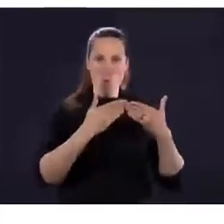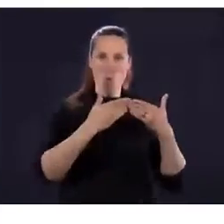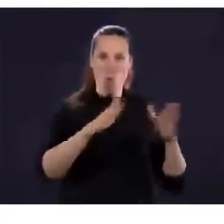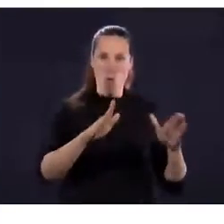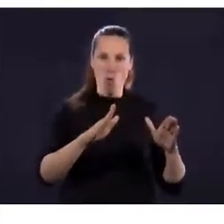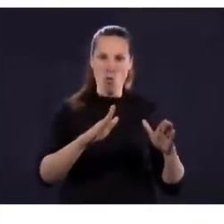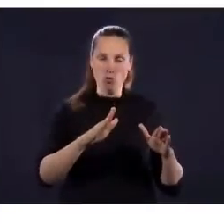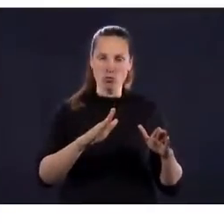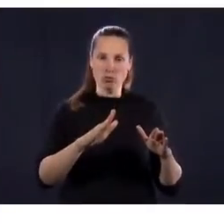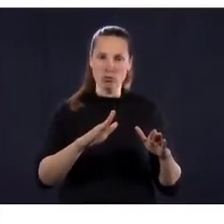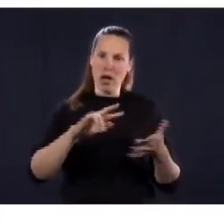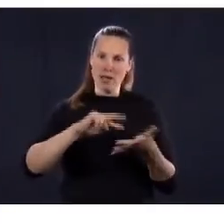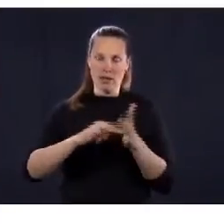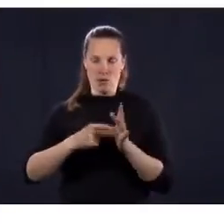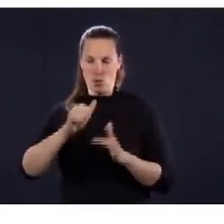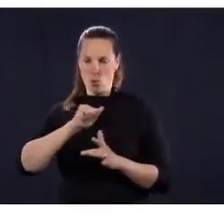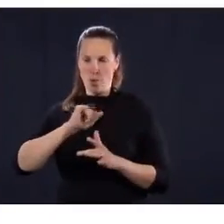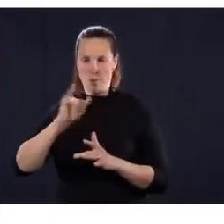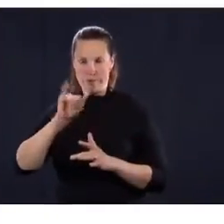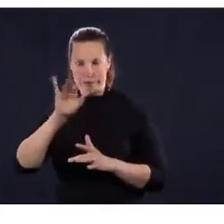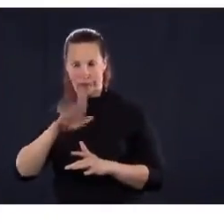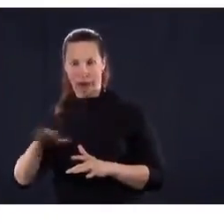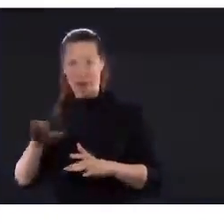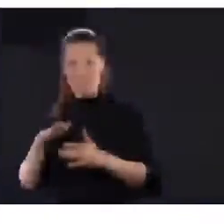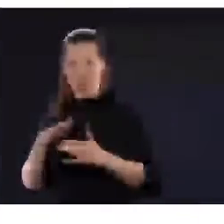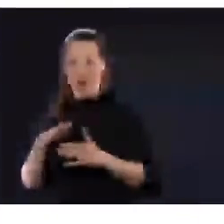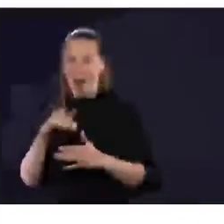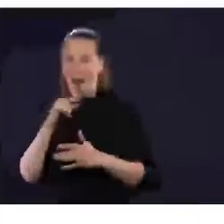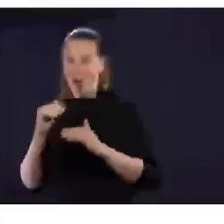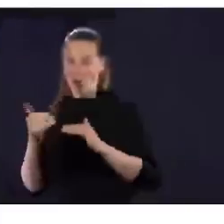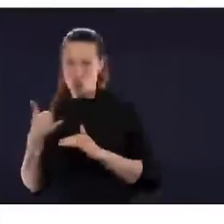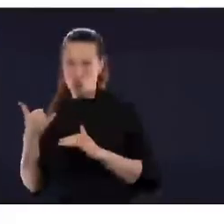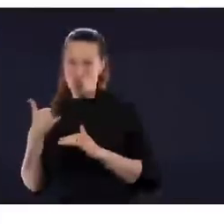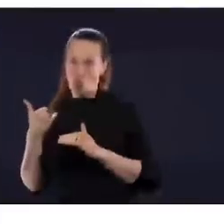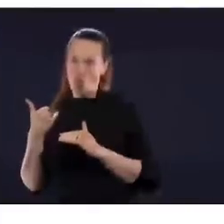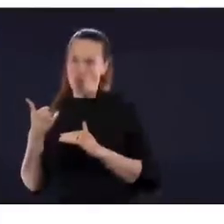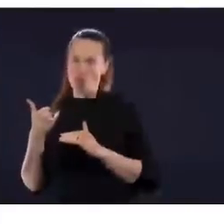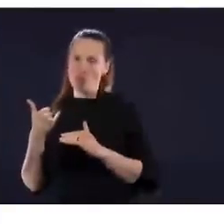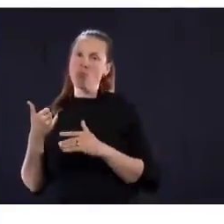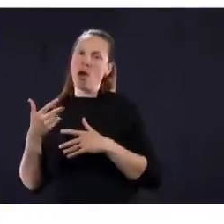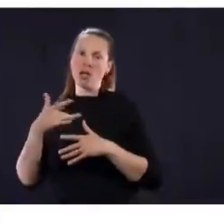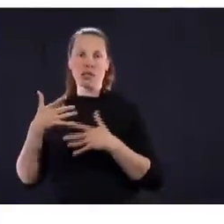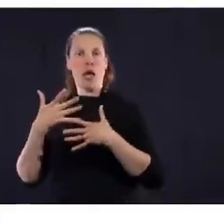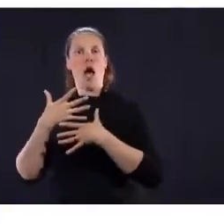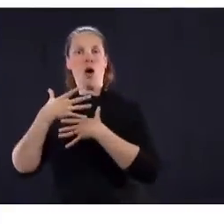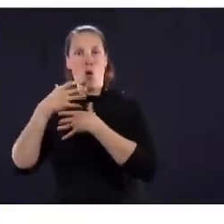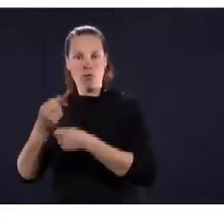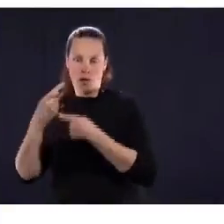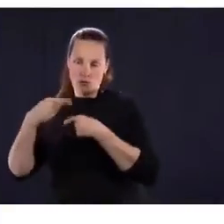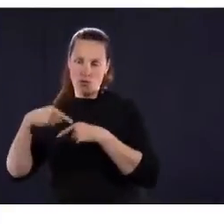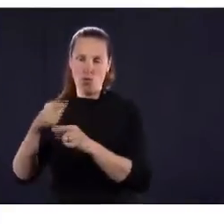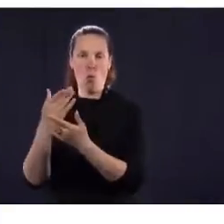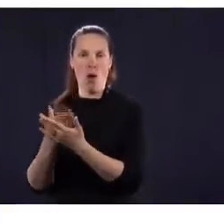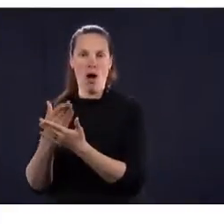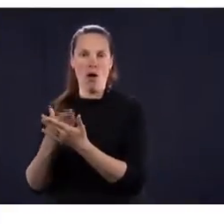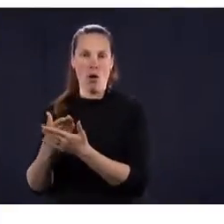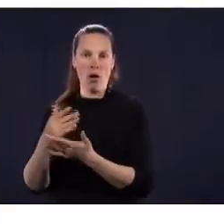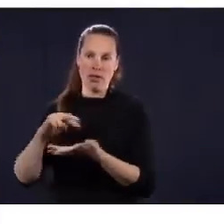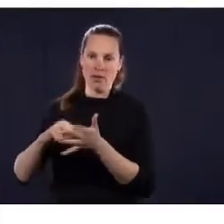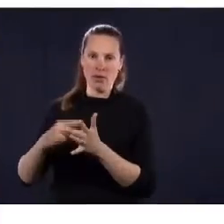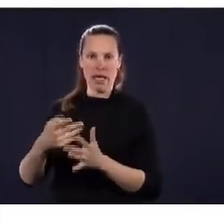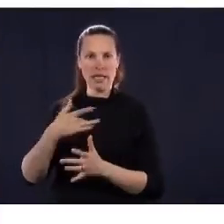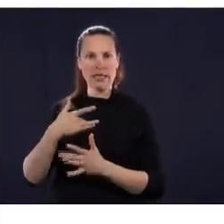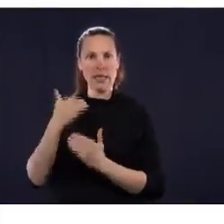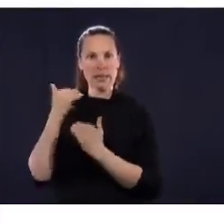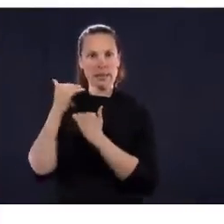puis moi, je comprends très bien que certains parents ne sont pas à l'aise d'envoyer leur enfant à l'école. Mon question était